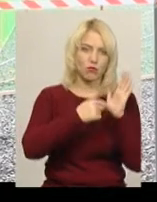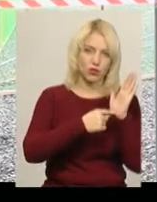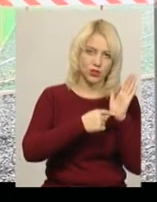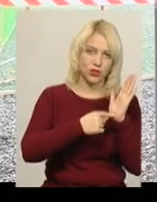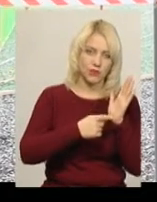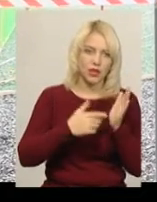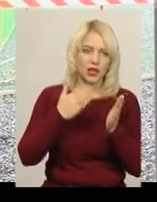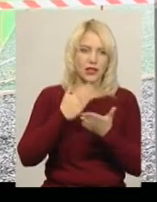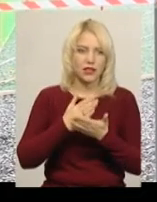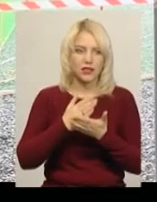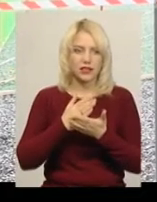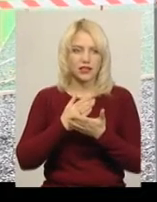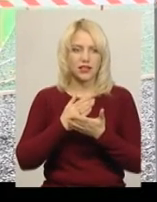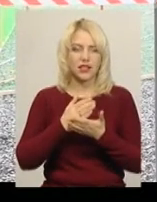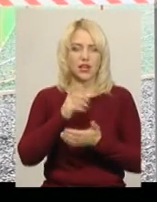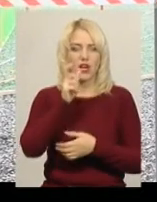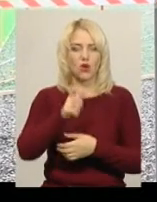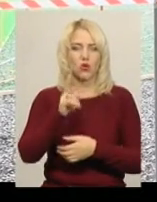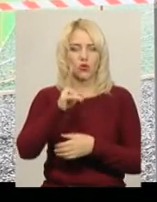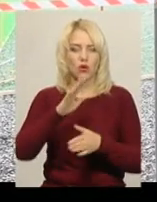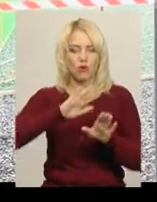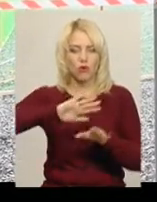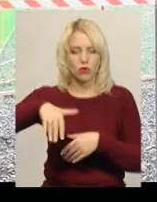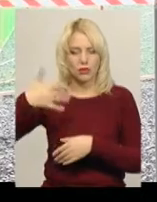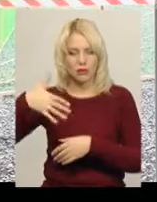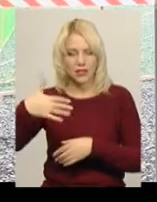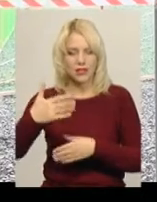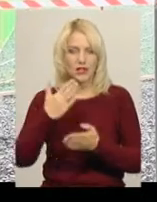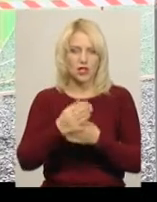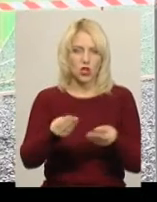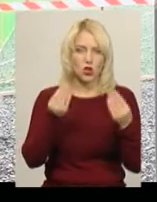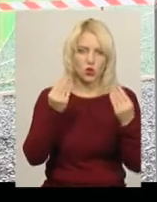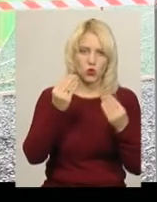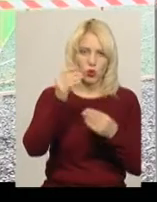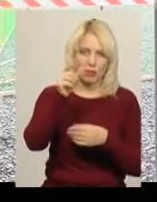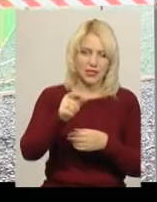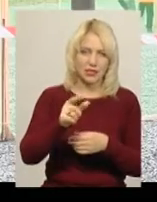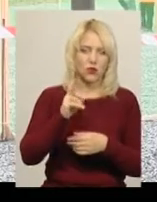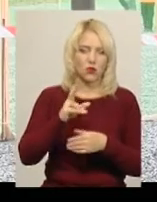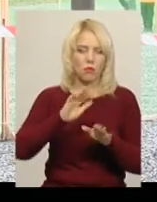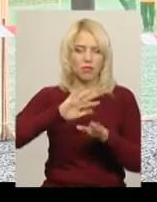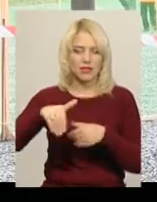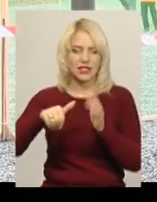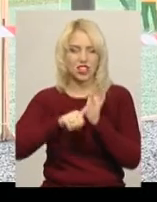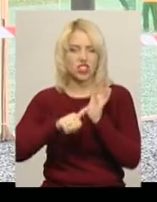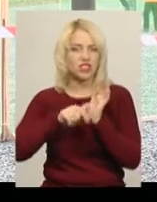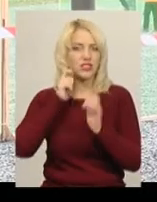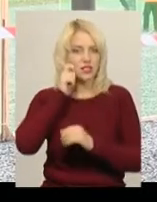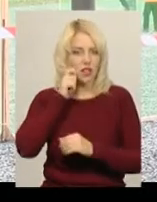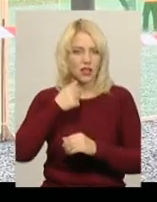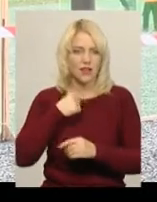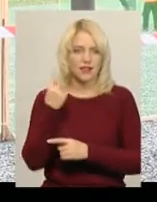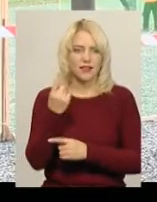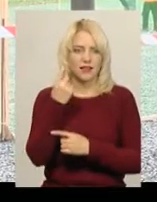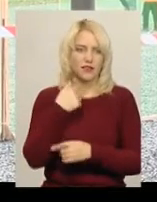є сеньори, яким після 50, є суперсеньори, яким після 60 І я єдиний, поки